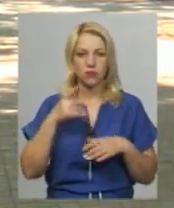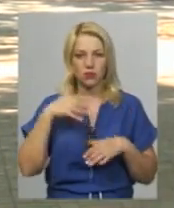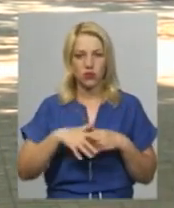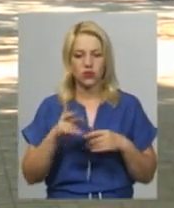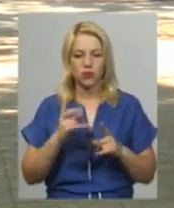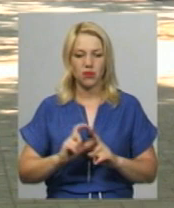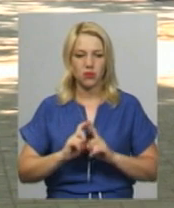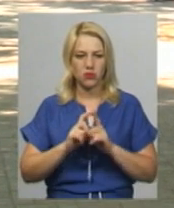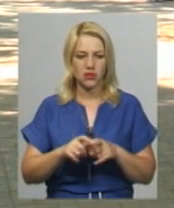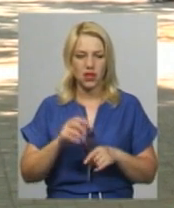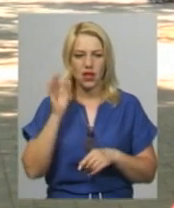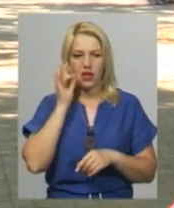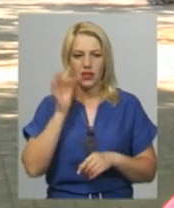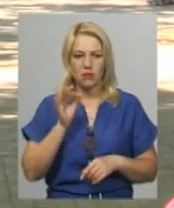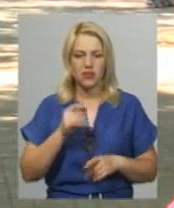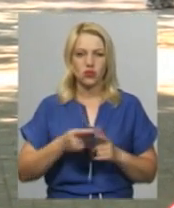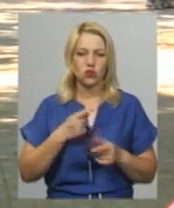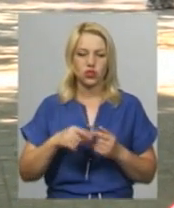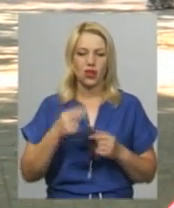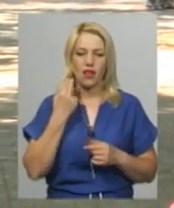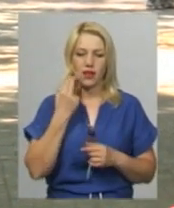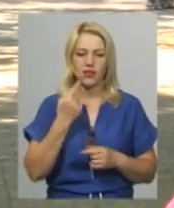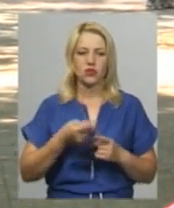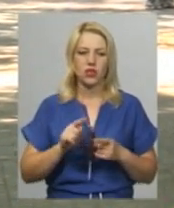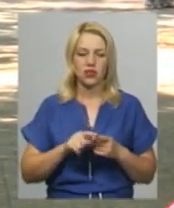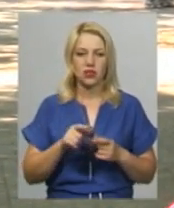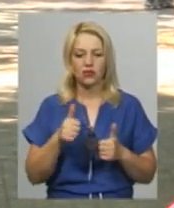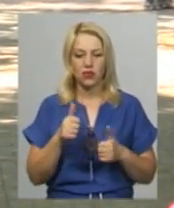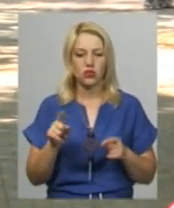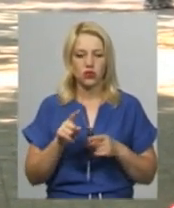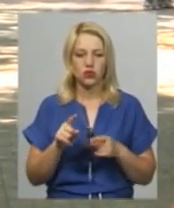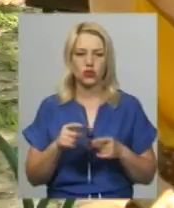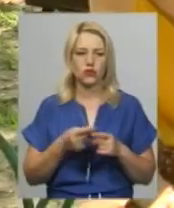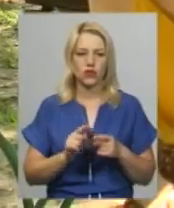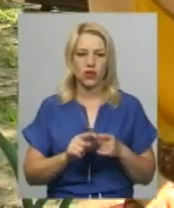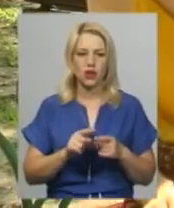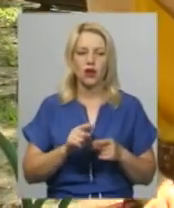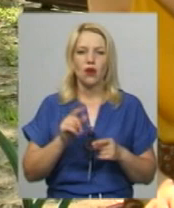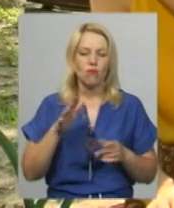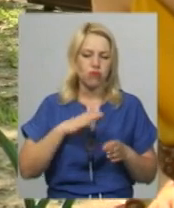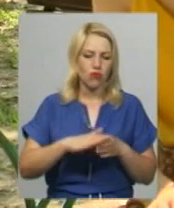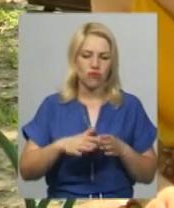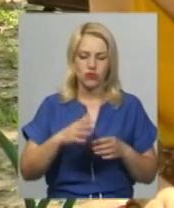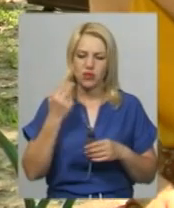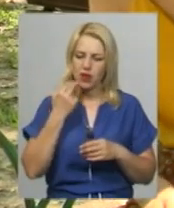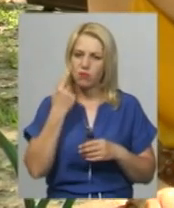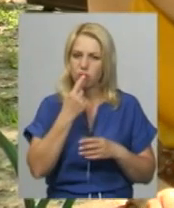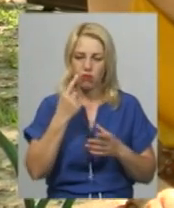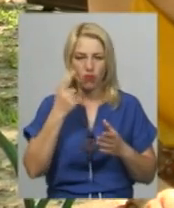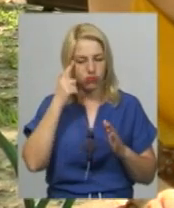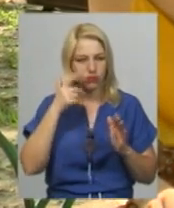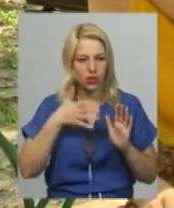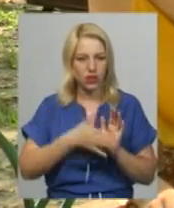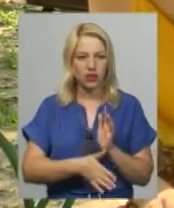повинен відповісти німецькою чи англійською, але це і класно, що вона зразу занурюється в та середовище. Крім німецької і англійської мови, Катерина